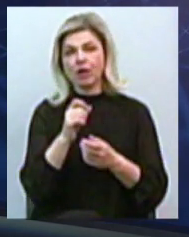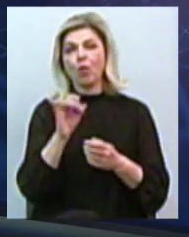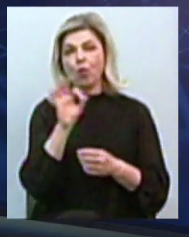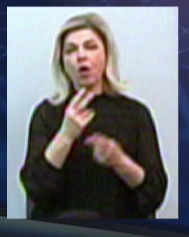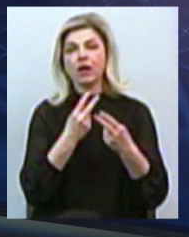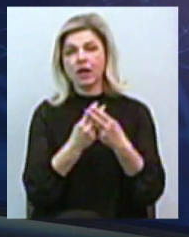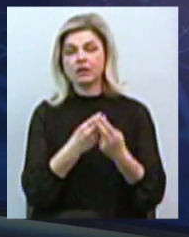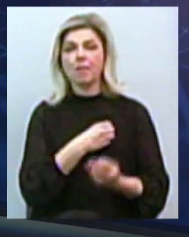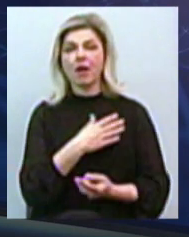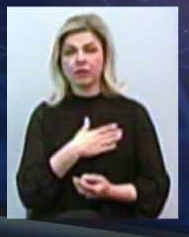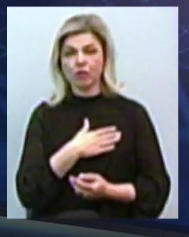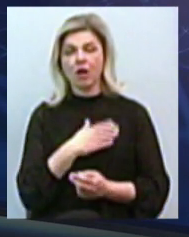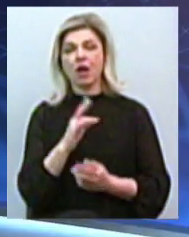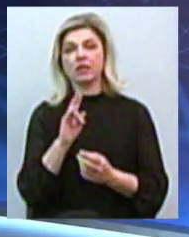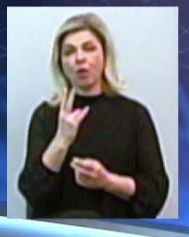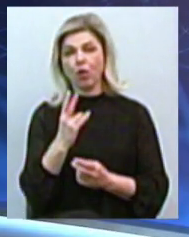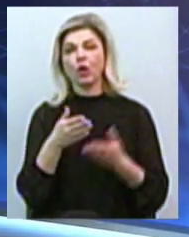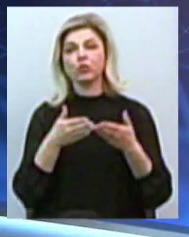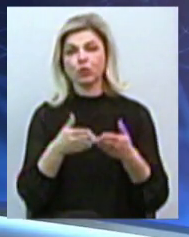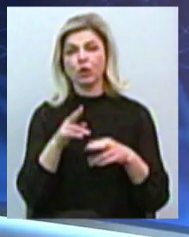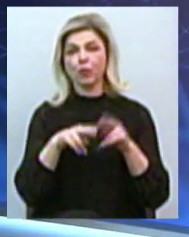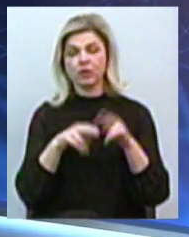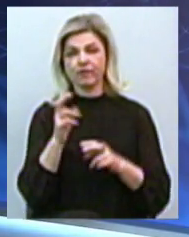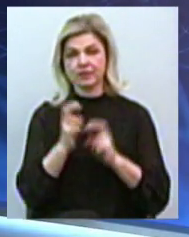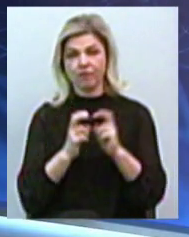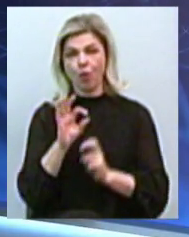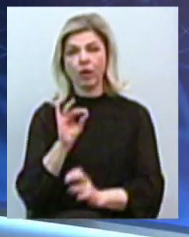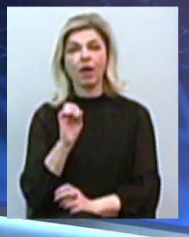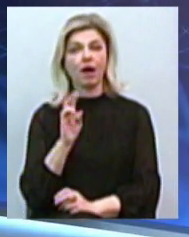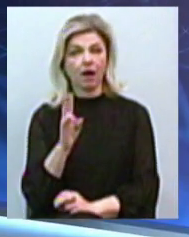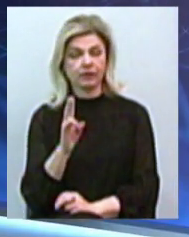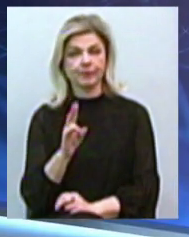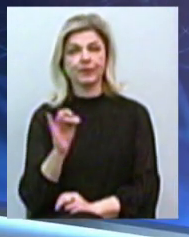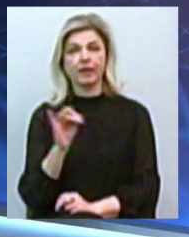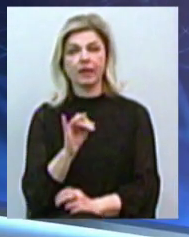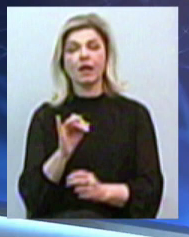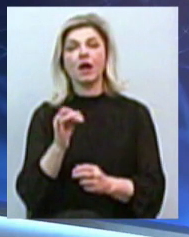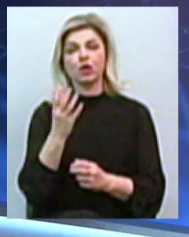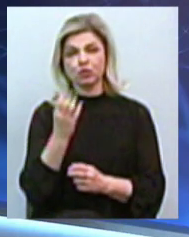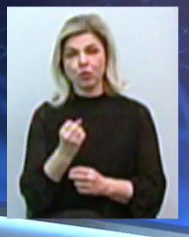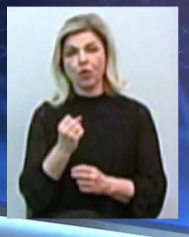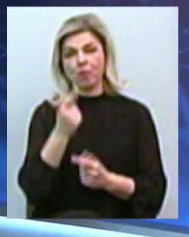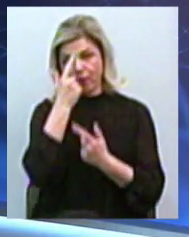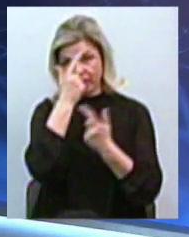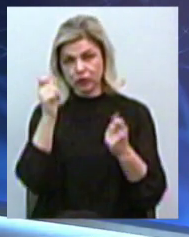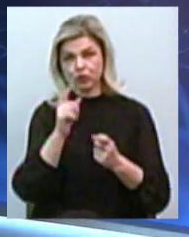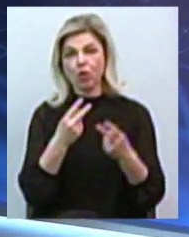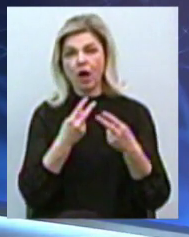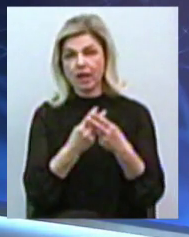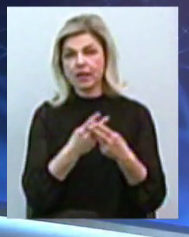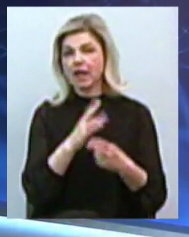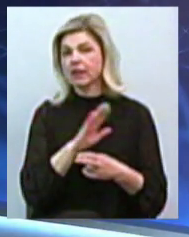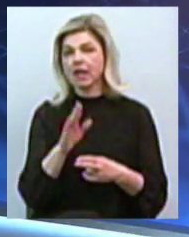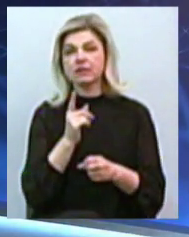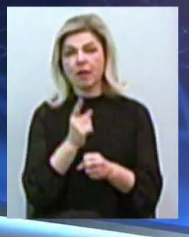арешту на майно ПАД Миколаївський суднобудівний завод «Океан». Офіс Генерального прокурора, зокрема, повідомляє, що накладення арешту не забороняє